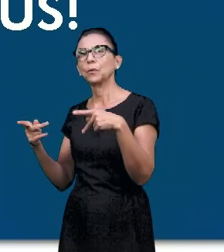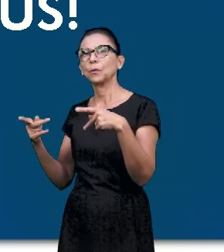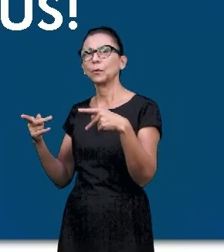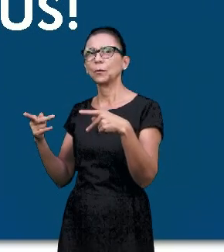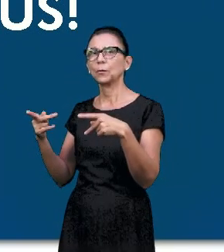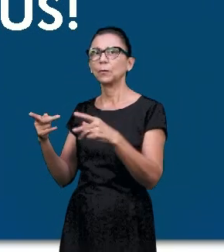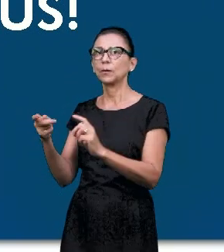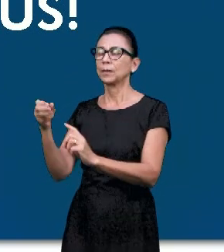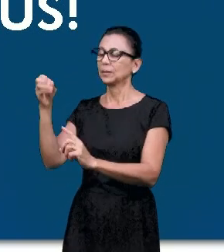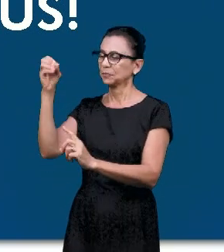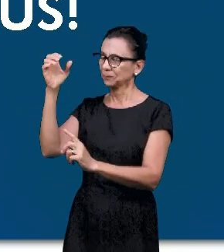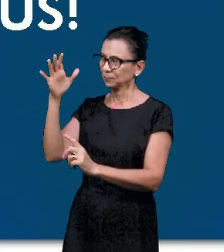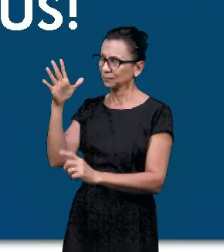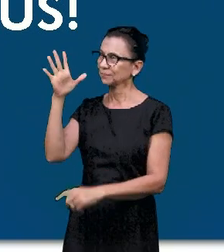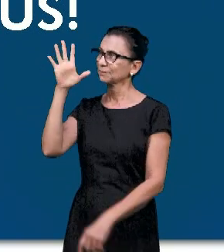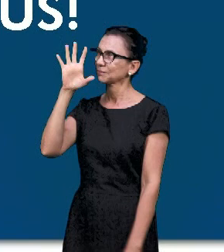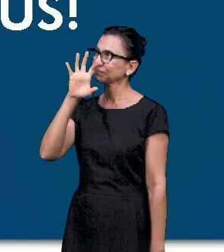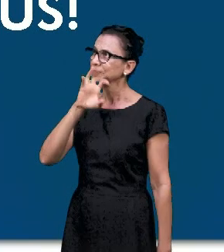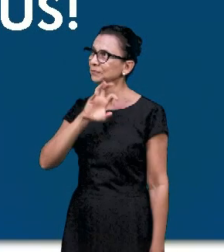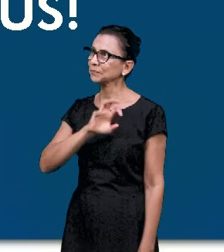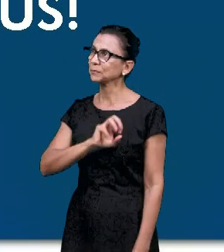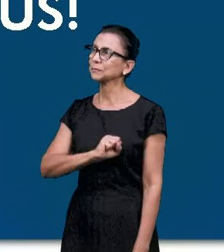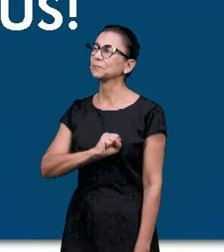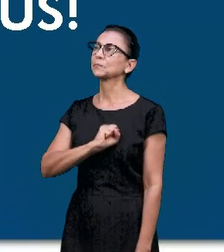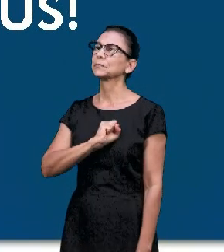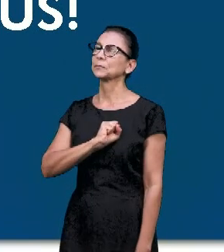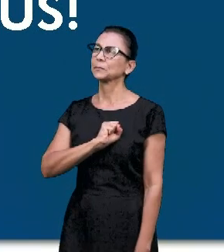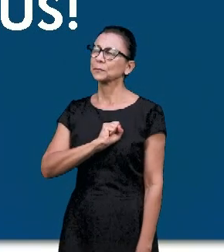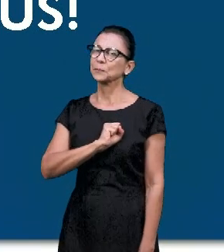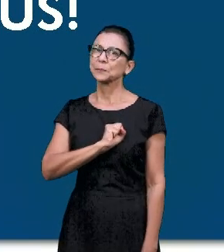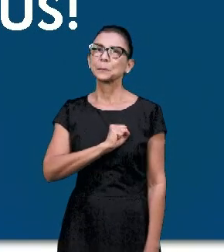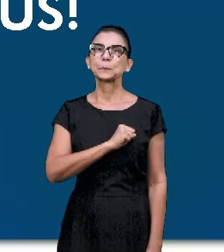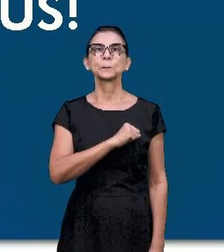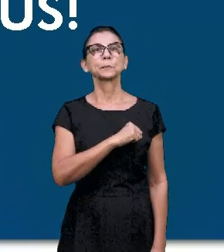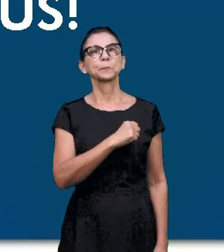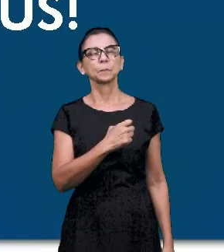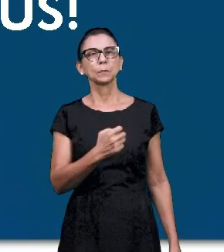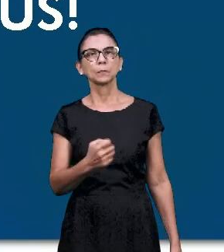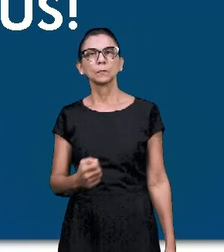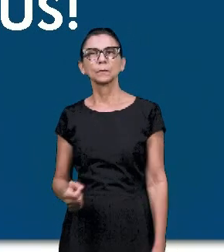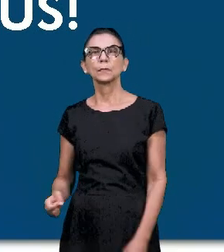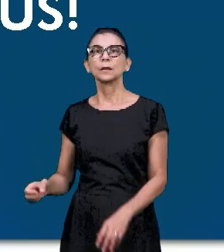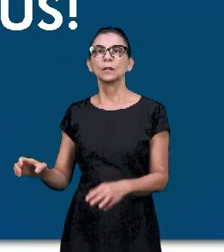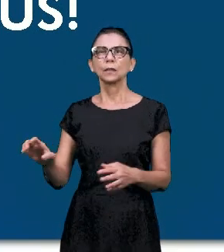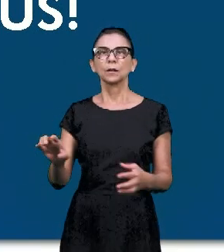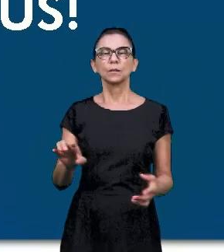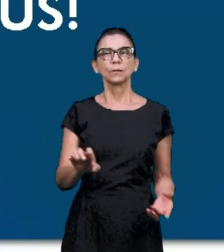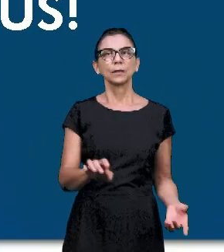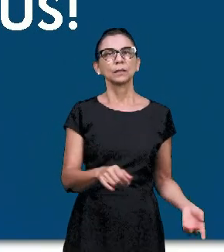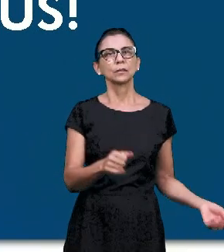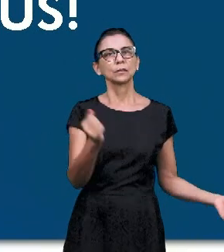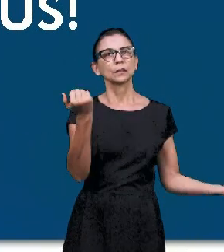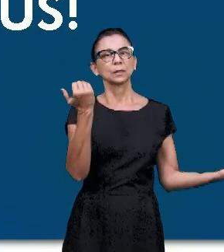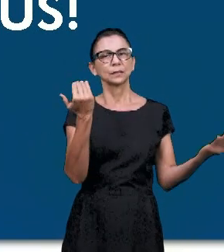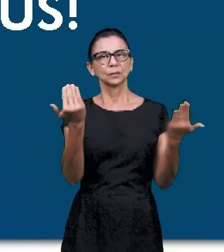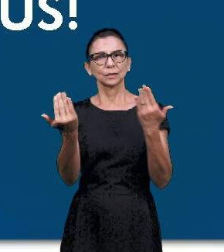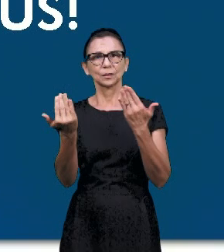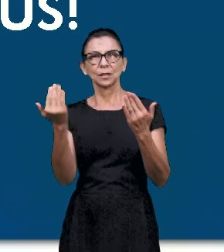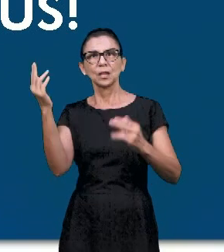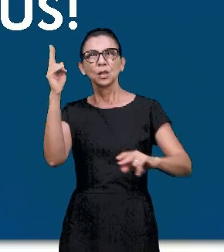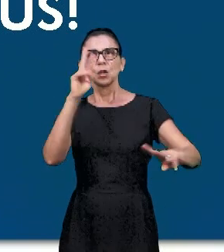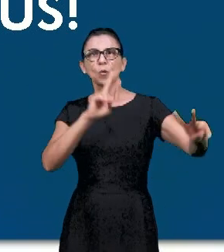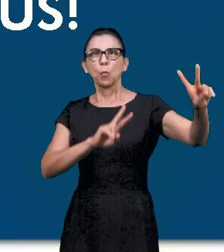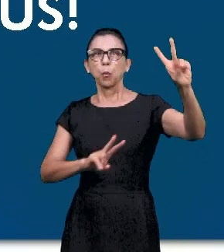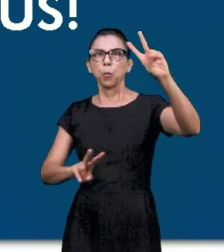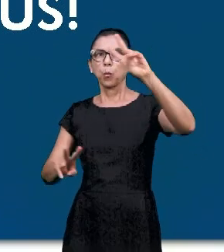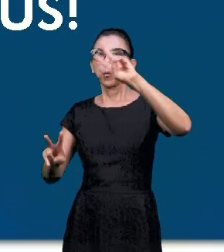О ветер, дующий в садах Божьих. Излей силу свою. И распространись